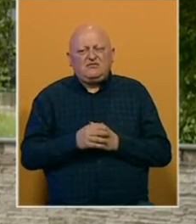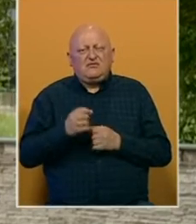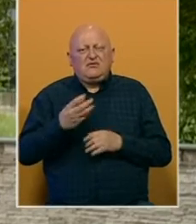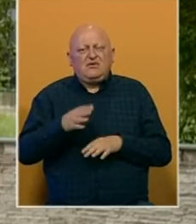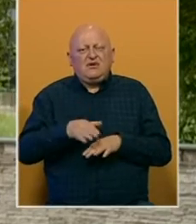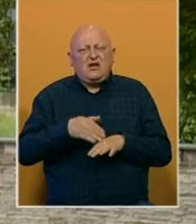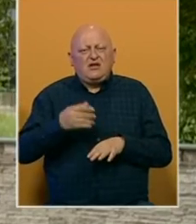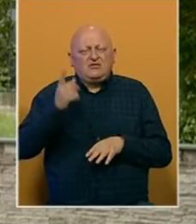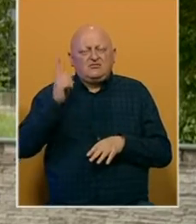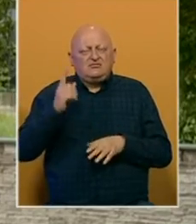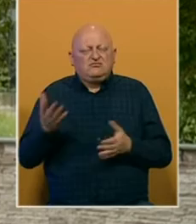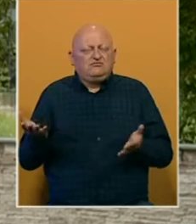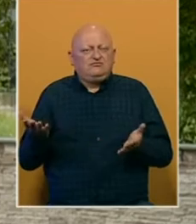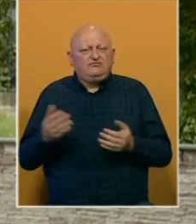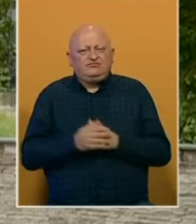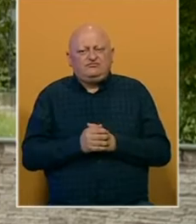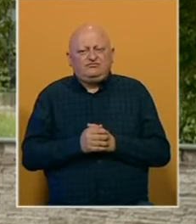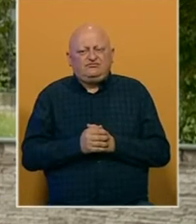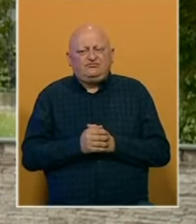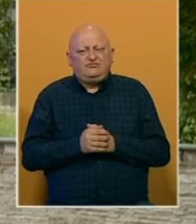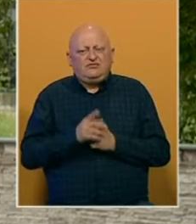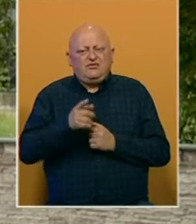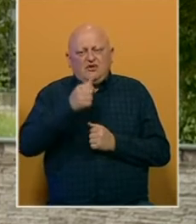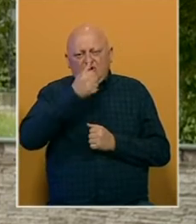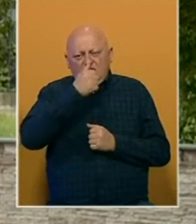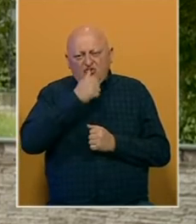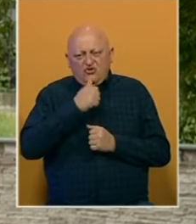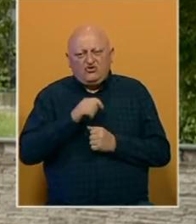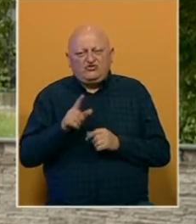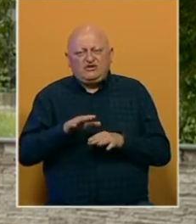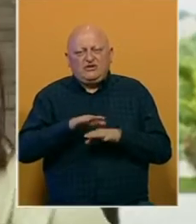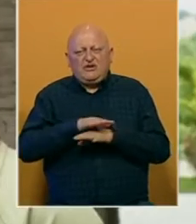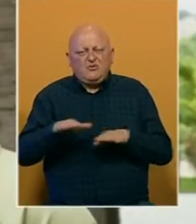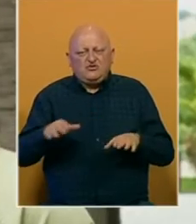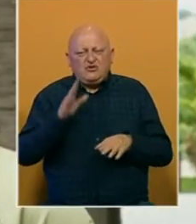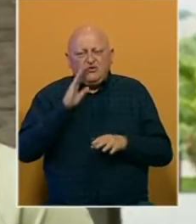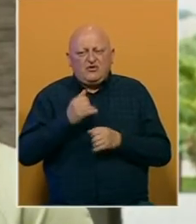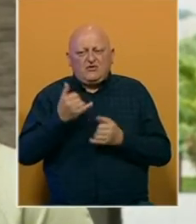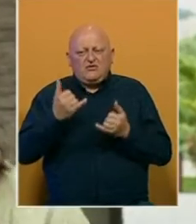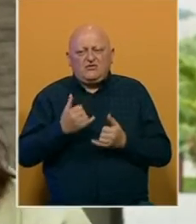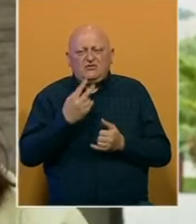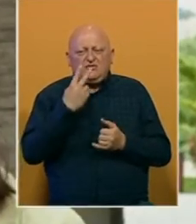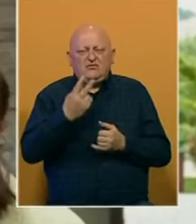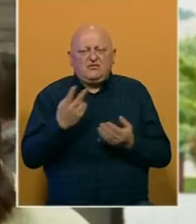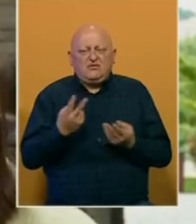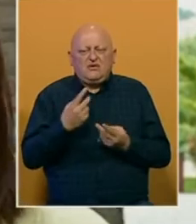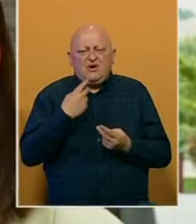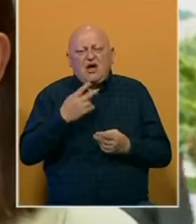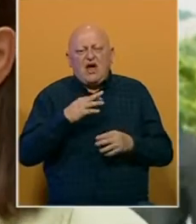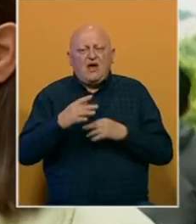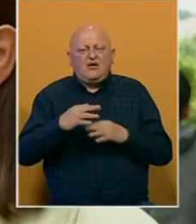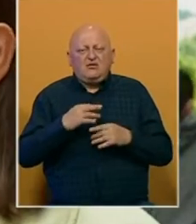kritika u biti je i ono što ne postoji uopšte u BiH. Danas je tu posljednja, ako vam kažete hajdemo